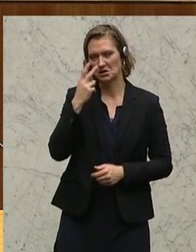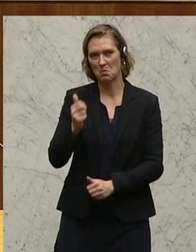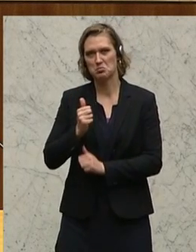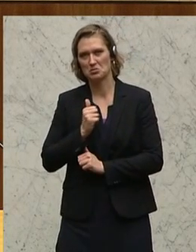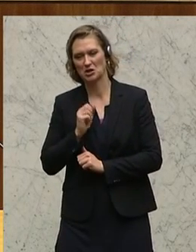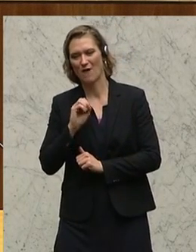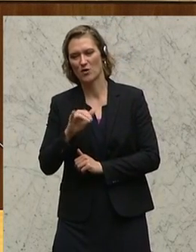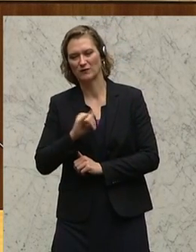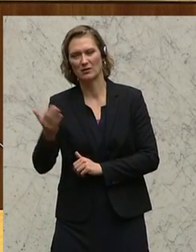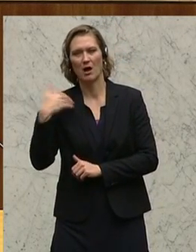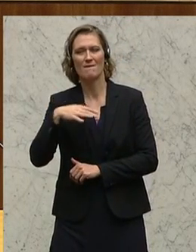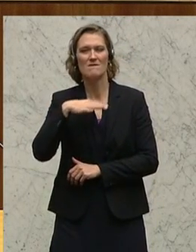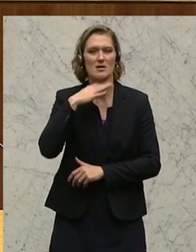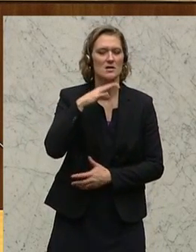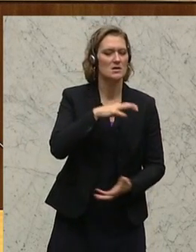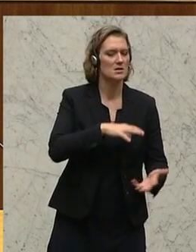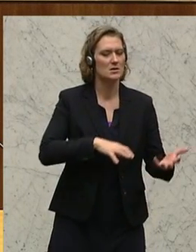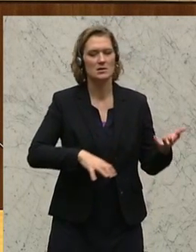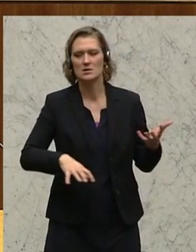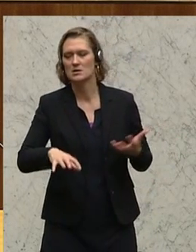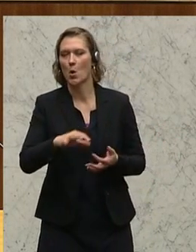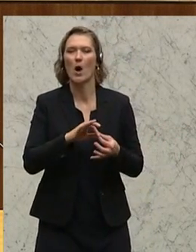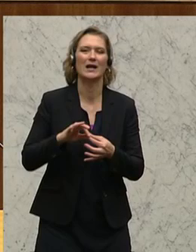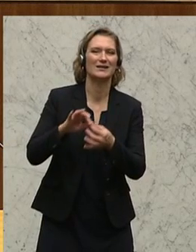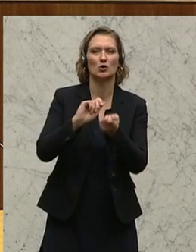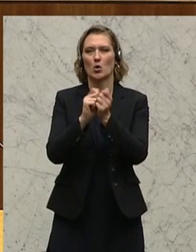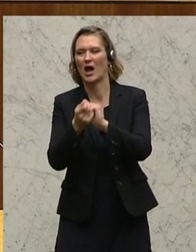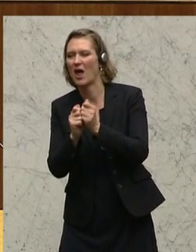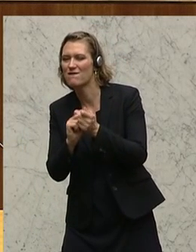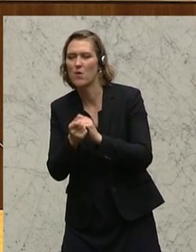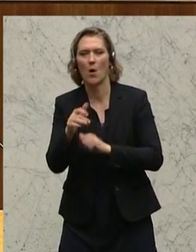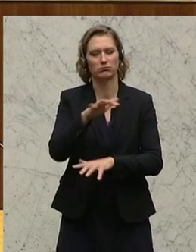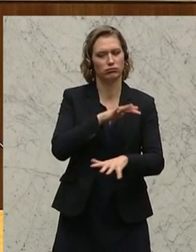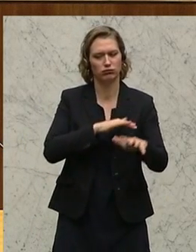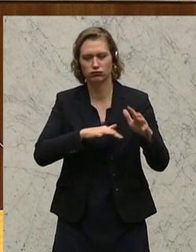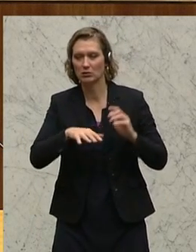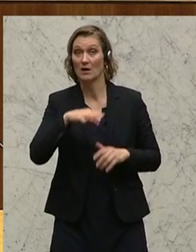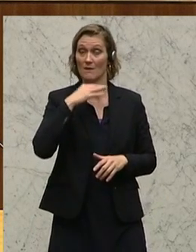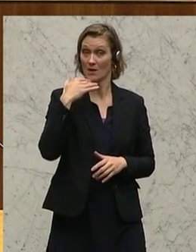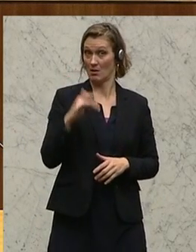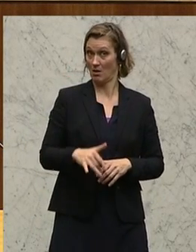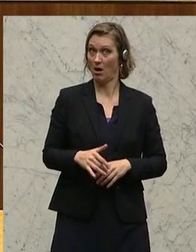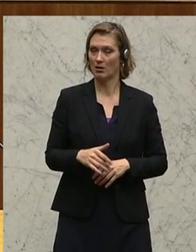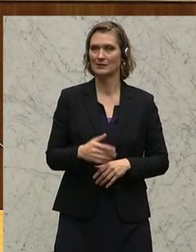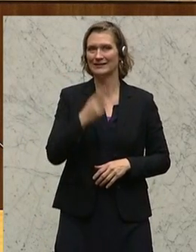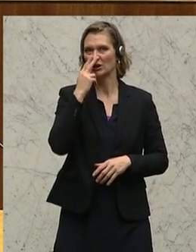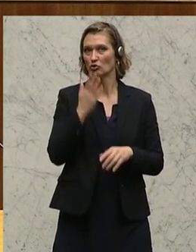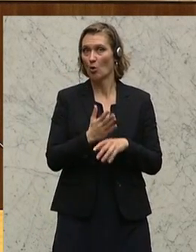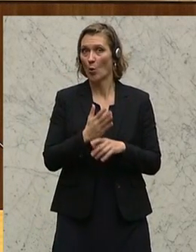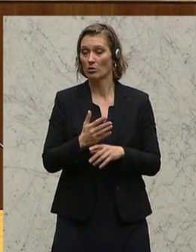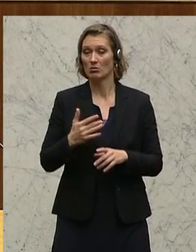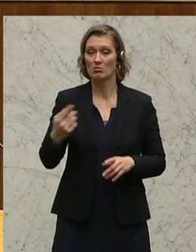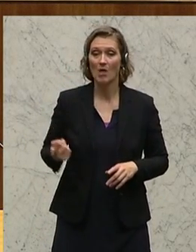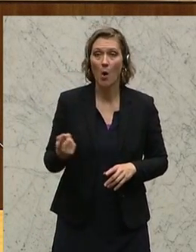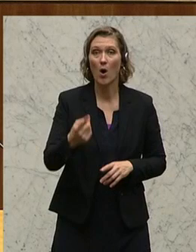15 Jahren gebeutelt von permanenten Organisationsreformen und Organisationsänderungen. Ich glaube, dass es langfristig